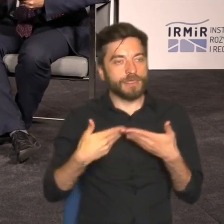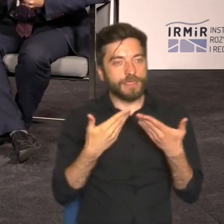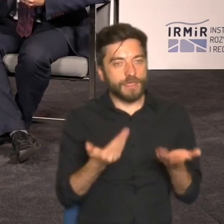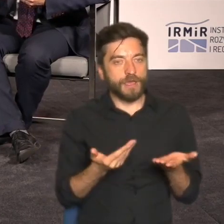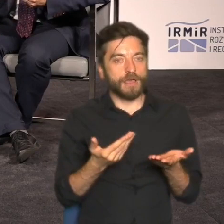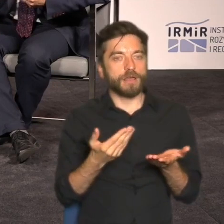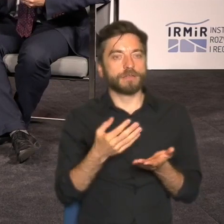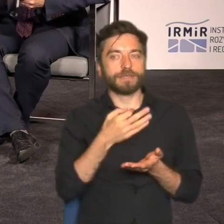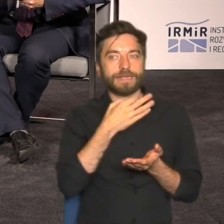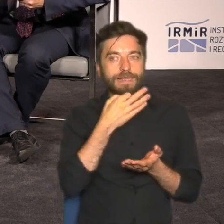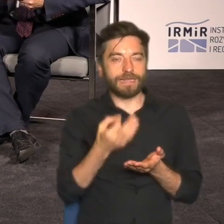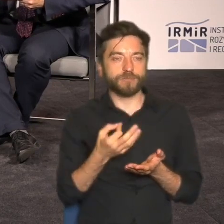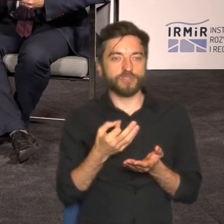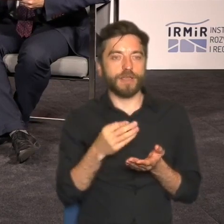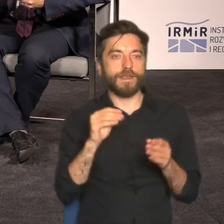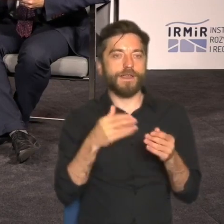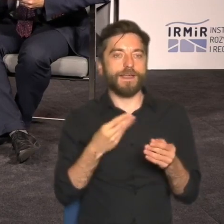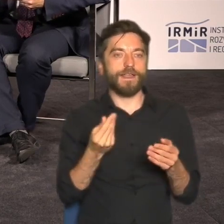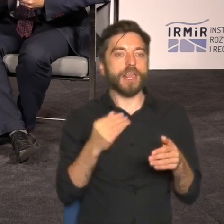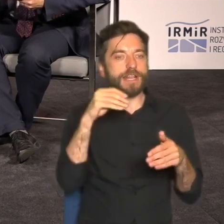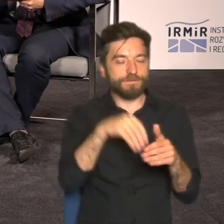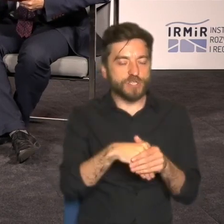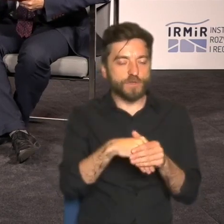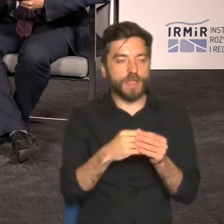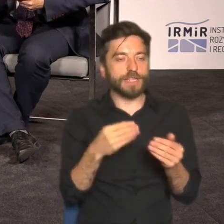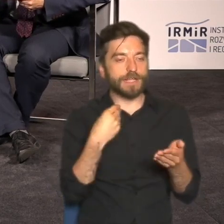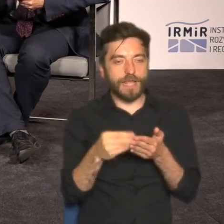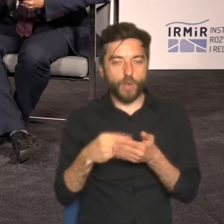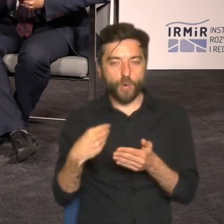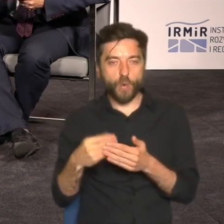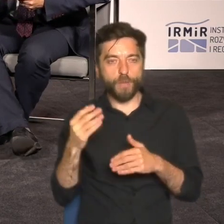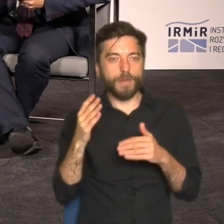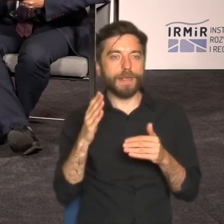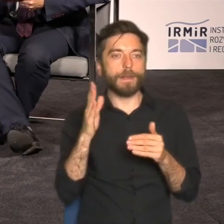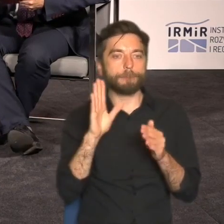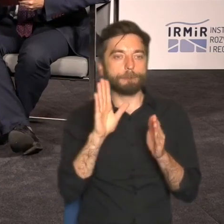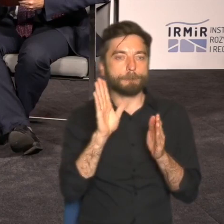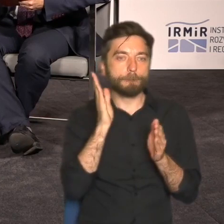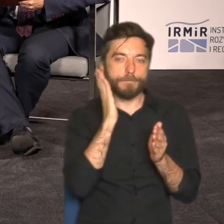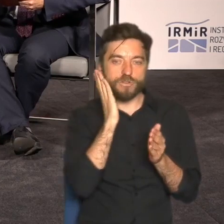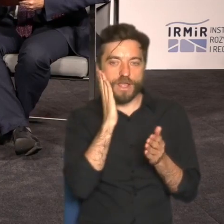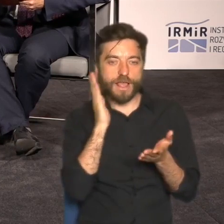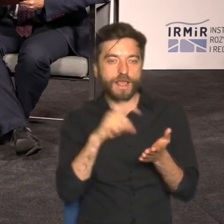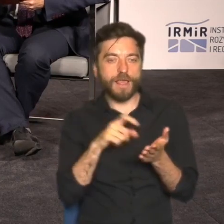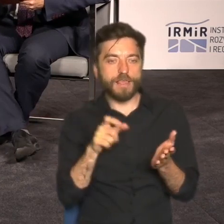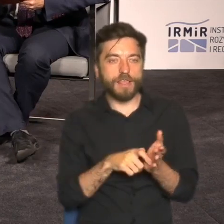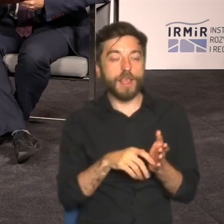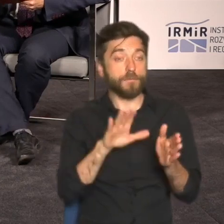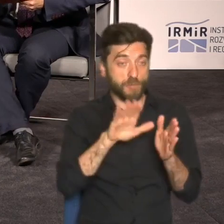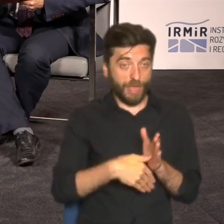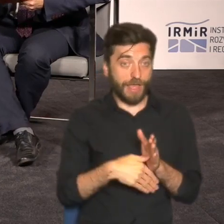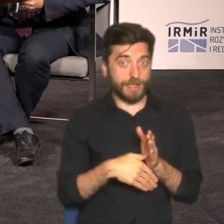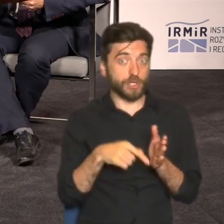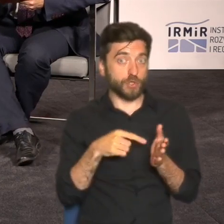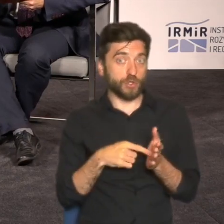lokalowe jakby na inwestowania pod nabywania nieruchomości mieszkaniowych w miastach to czy oni by to czy z tych badań wynika że